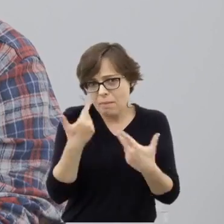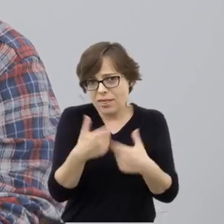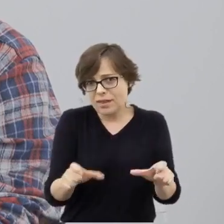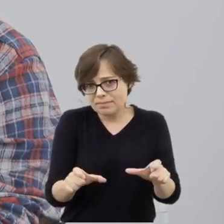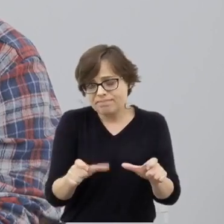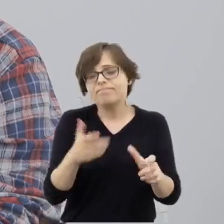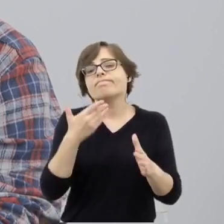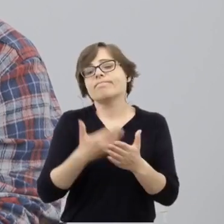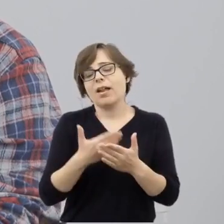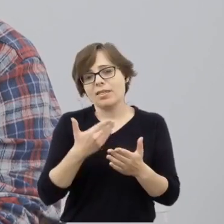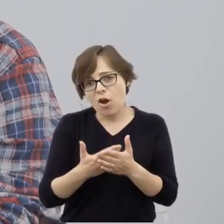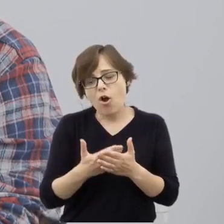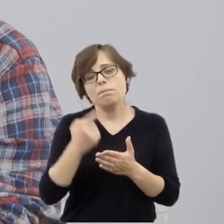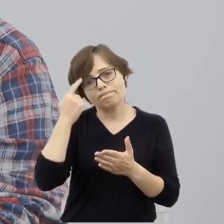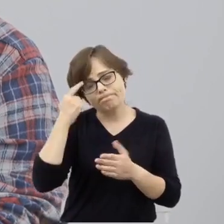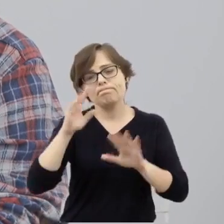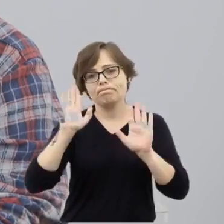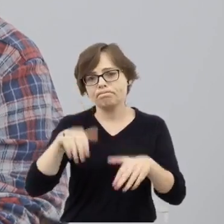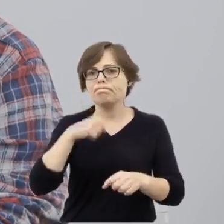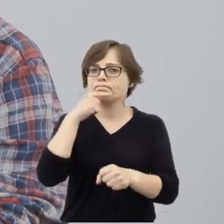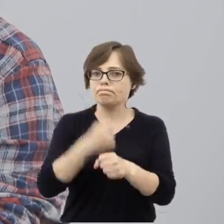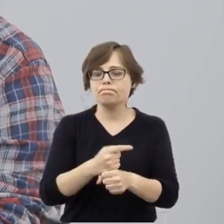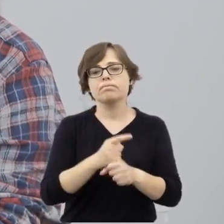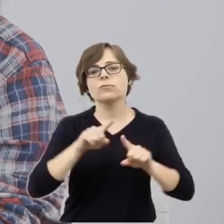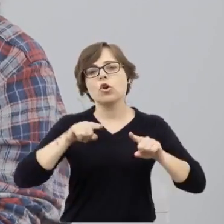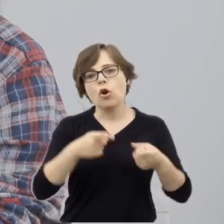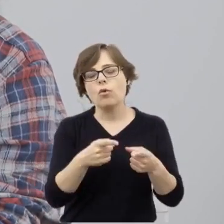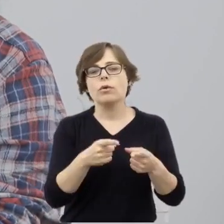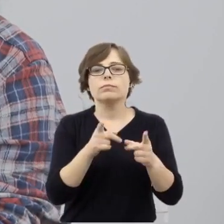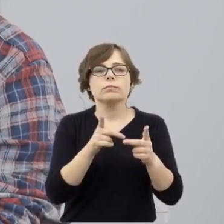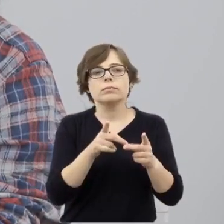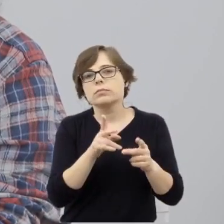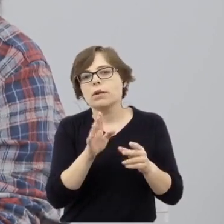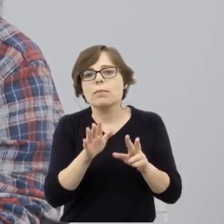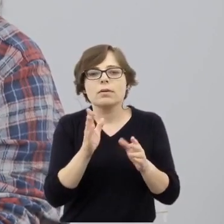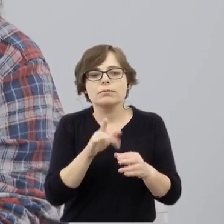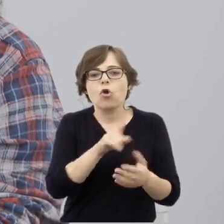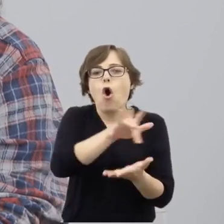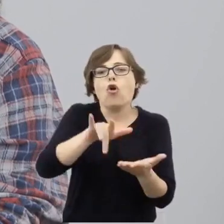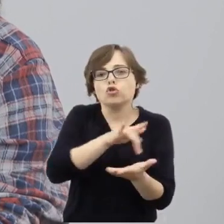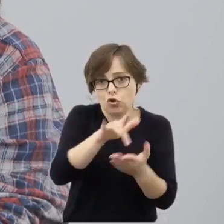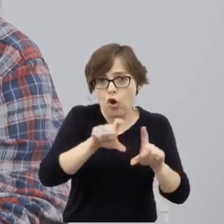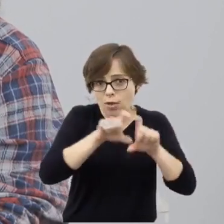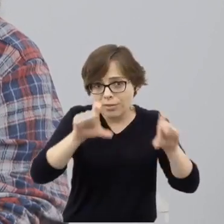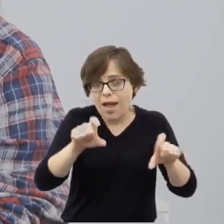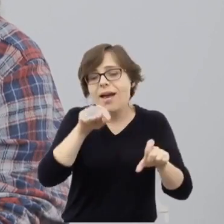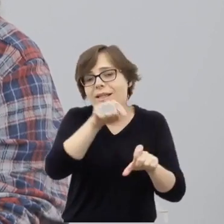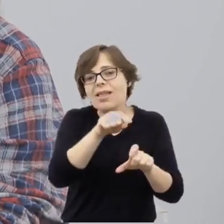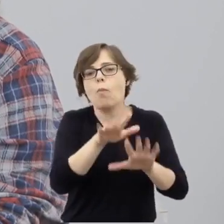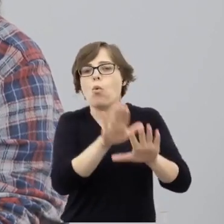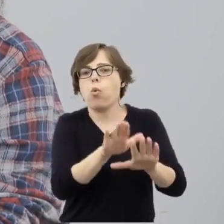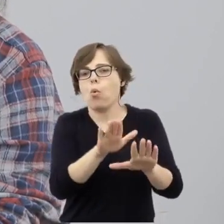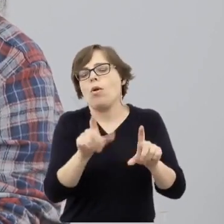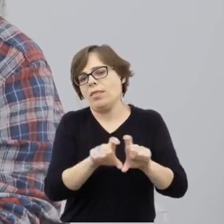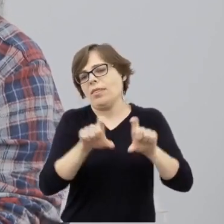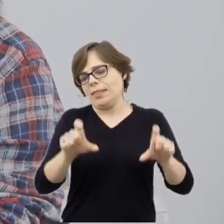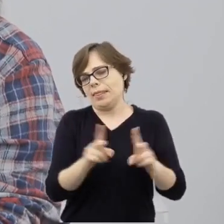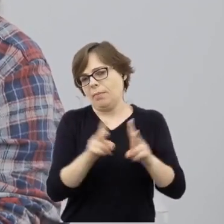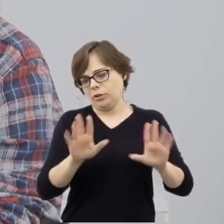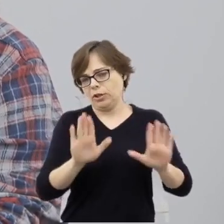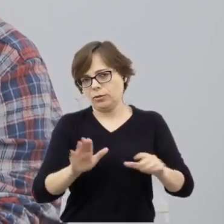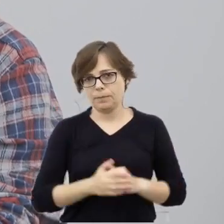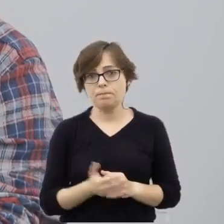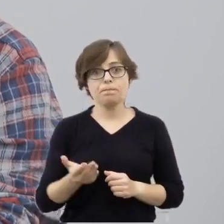postanowiono zorganizować ośrodki tak jak tymczasowego pobytu. W związku z sytuacją, która wtedy była,